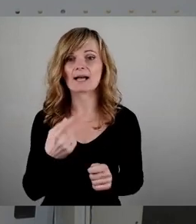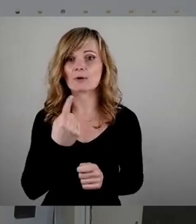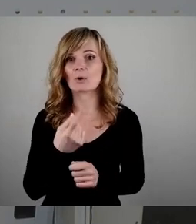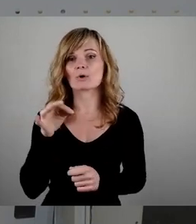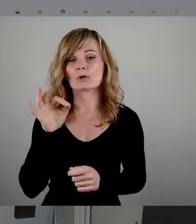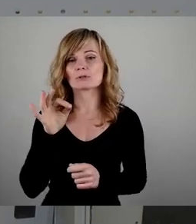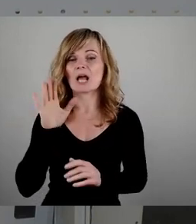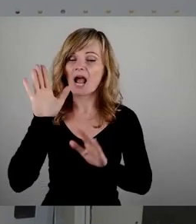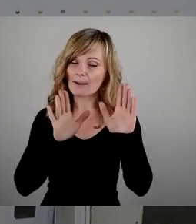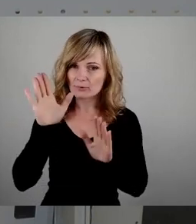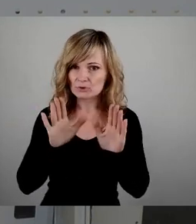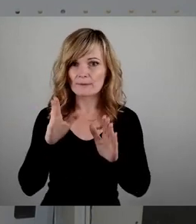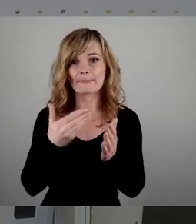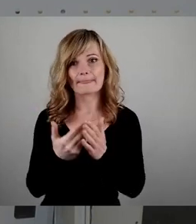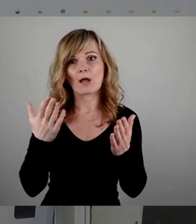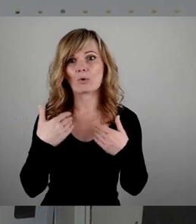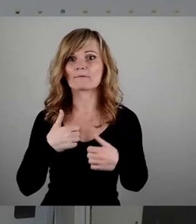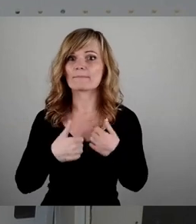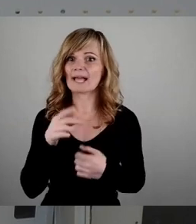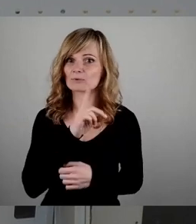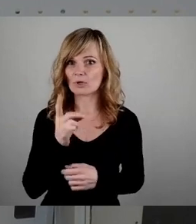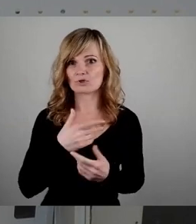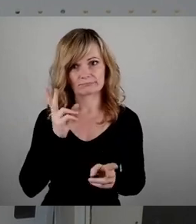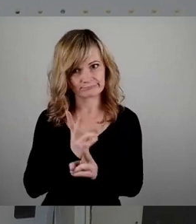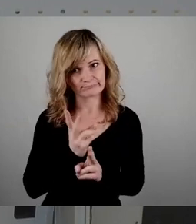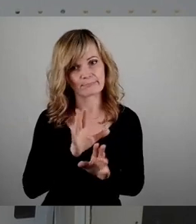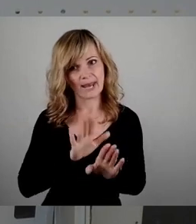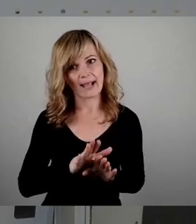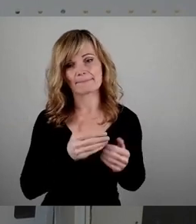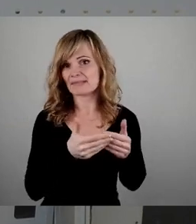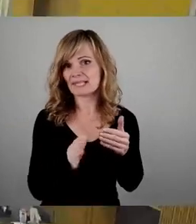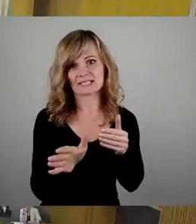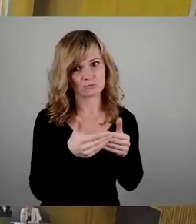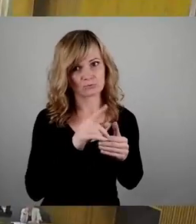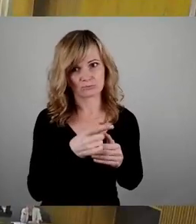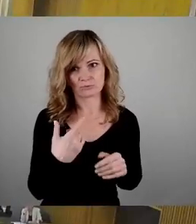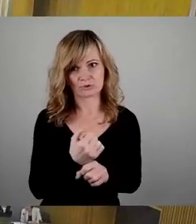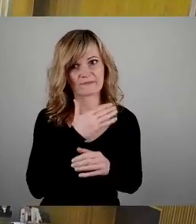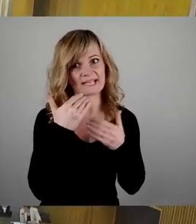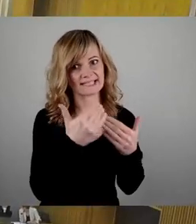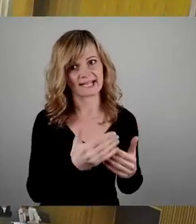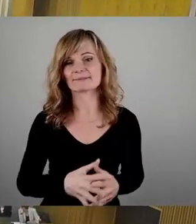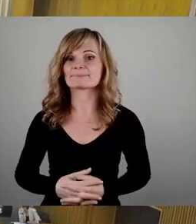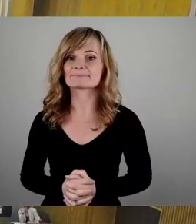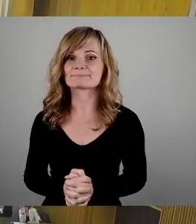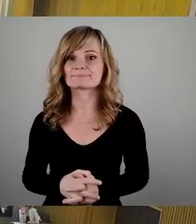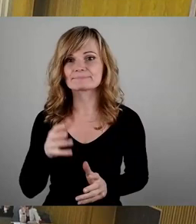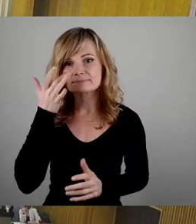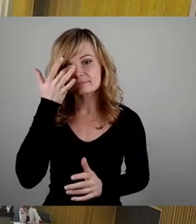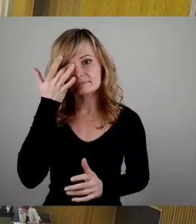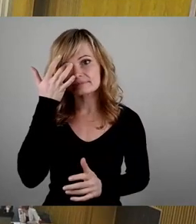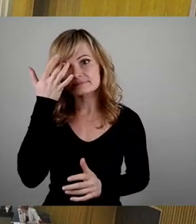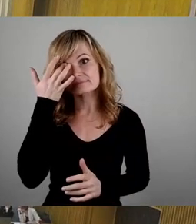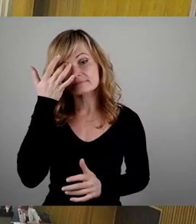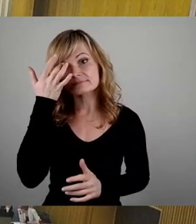dafür, dass das Luftbad Dölchen erhalten bleibt. Vielen Dank. Okay, Dankeschön. Dann machen wir weiter.